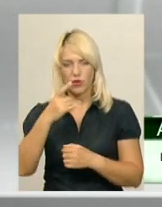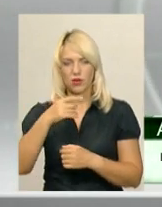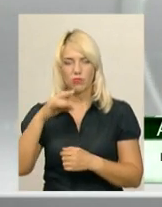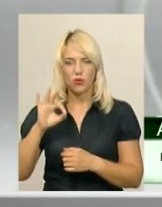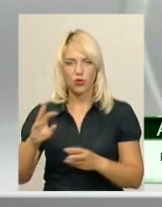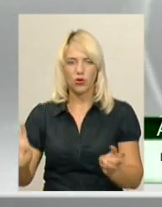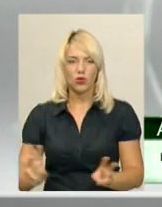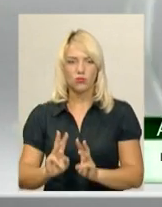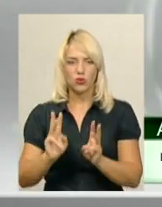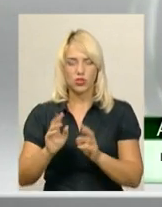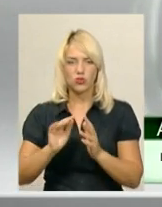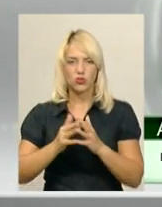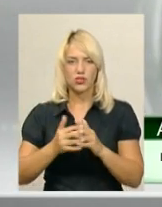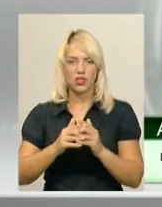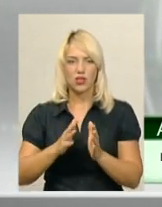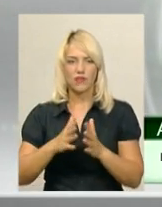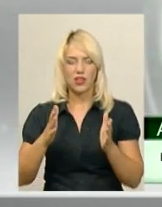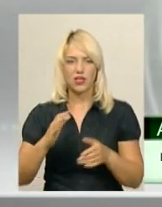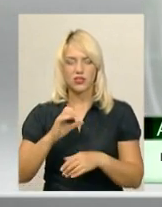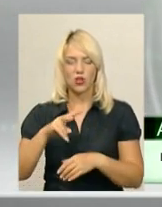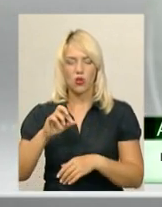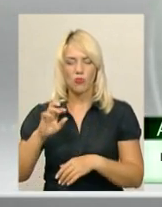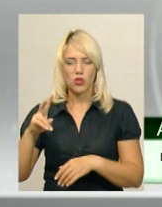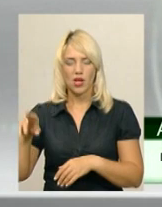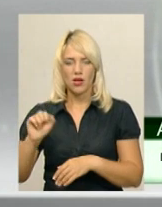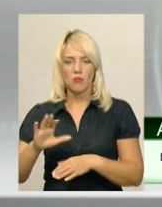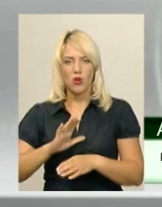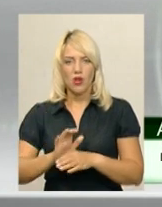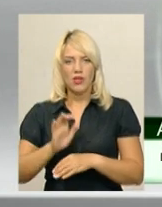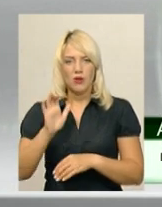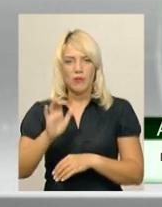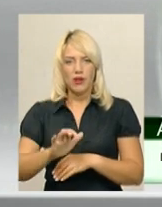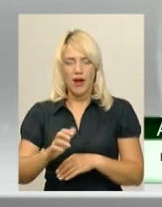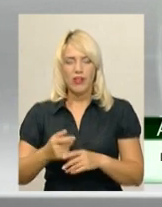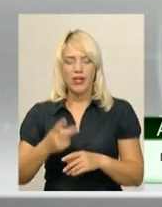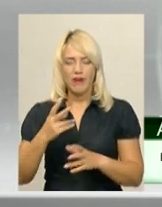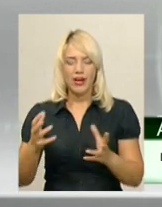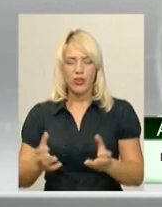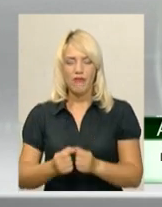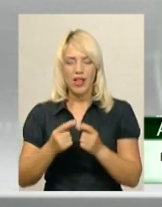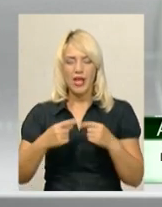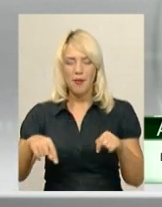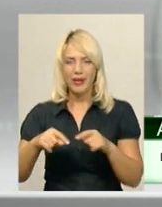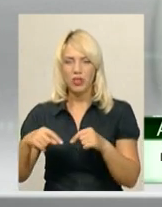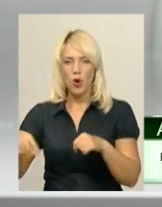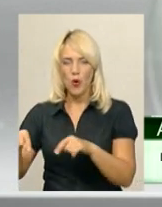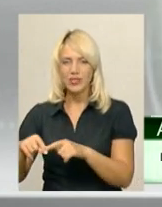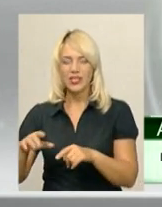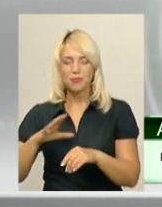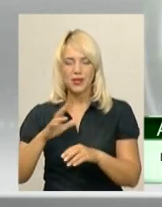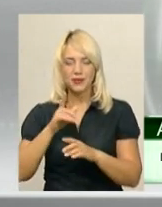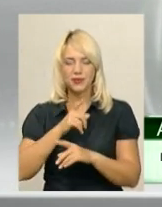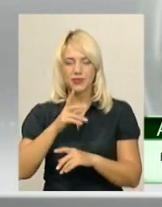пожежу у селі Велика Слобода. На місце події було відправлено пожежно-рятувальні підрозділи. Під час розвитки було встановлено, що